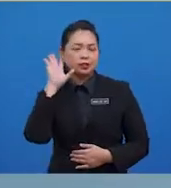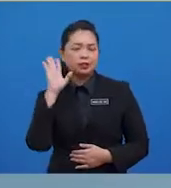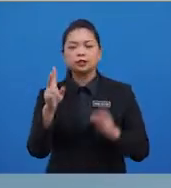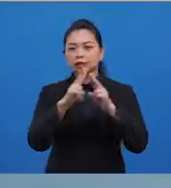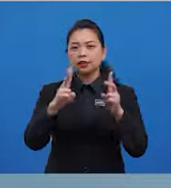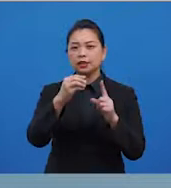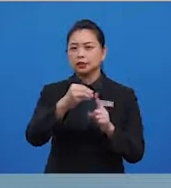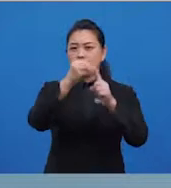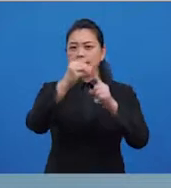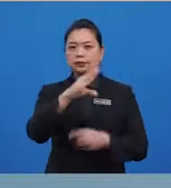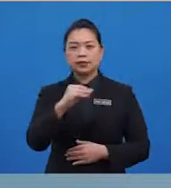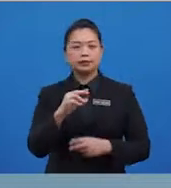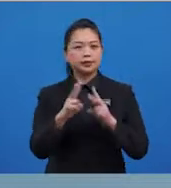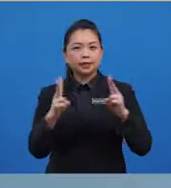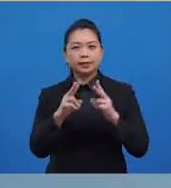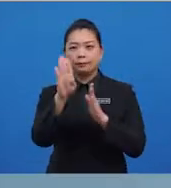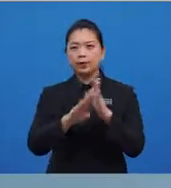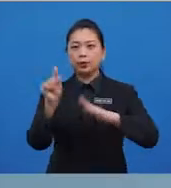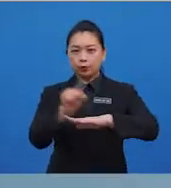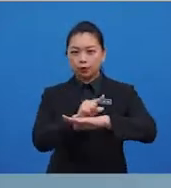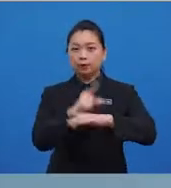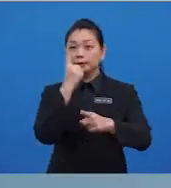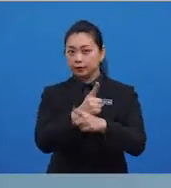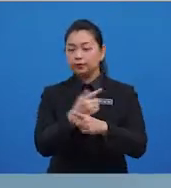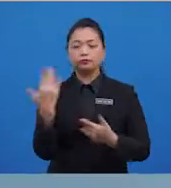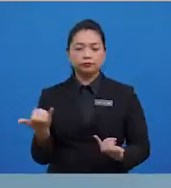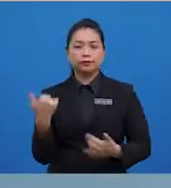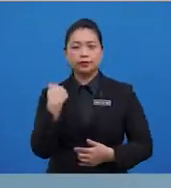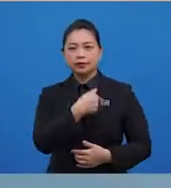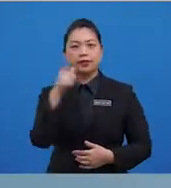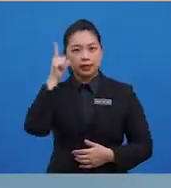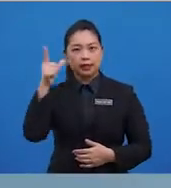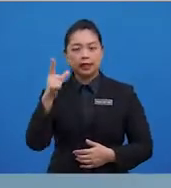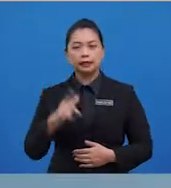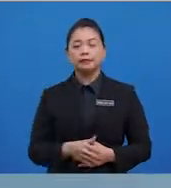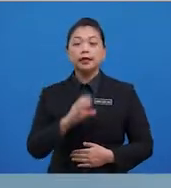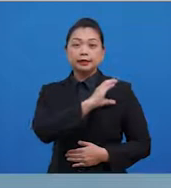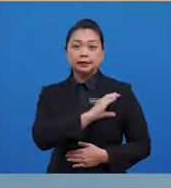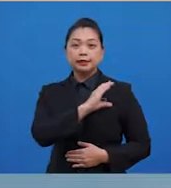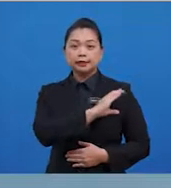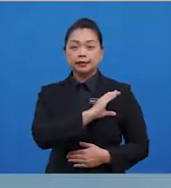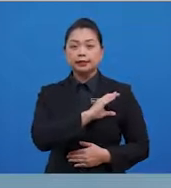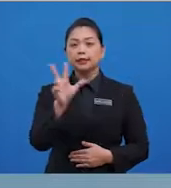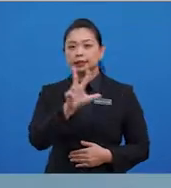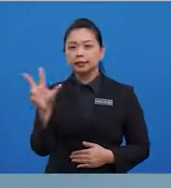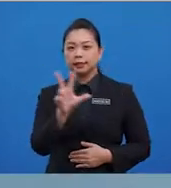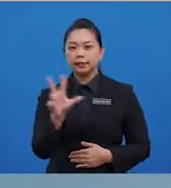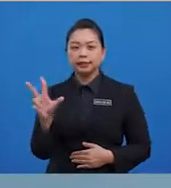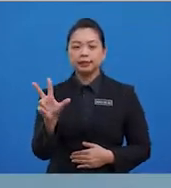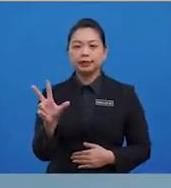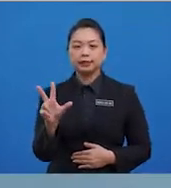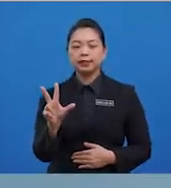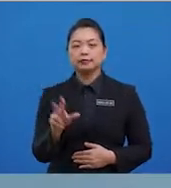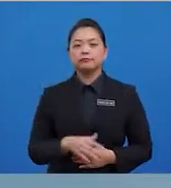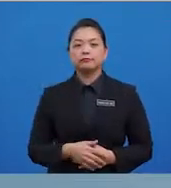dan berguna. Betul? Jom, mari kita melihat ciri-ciri ketiga-tiga sukatan